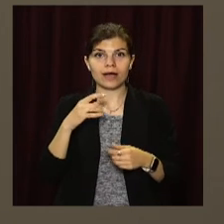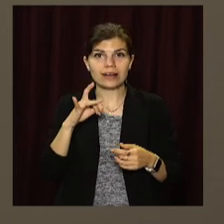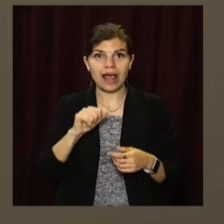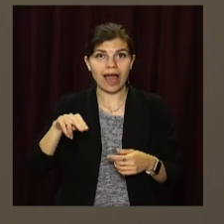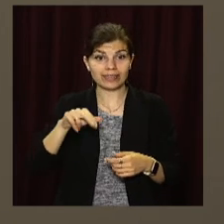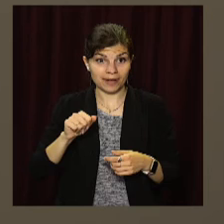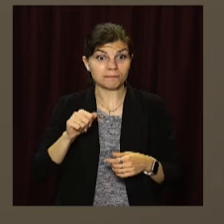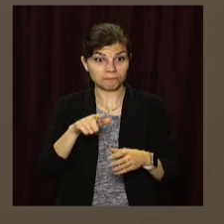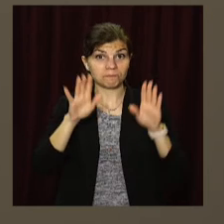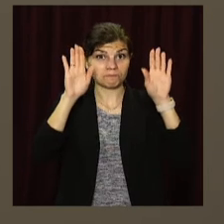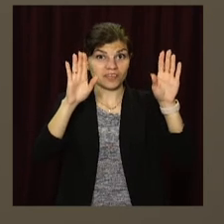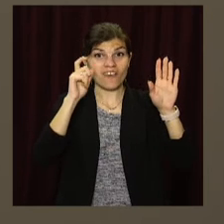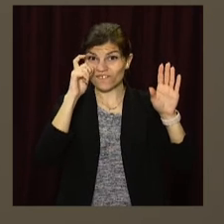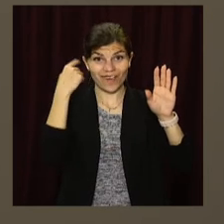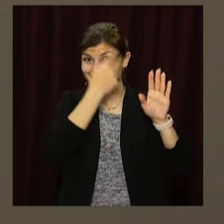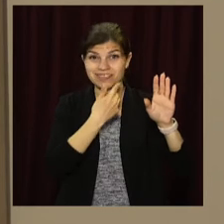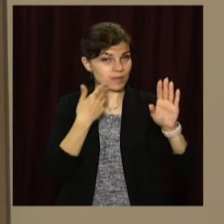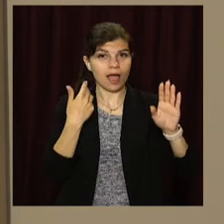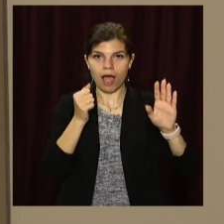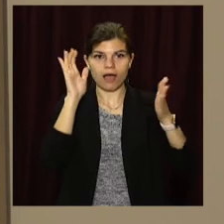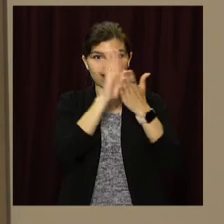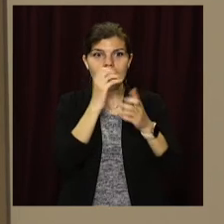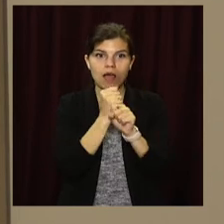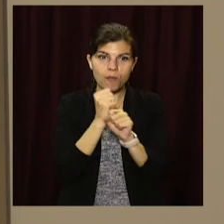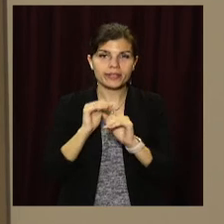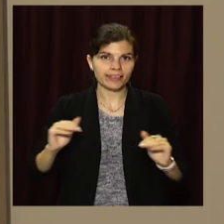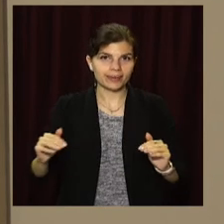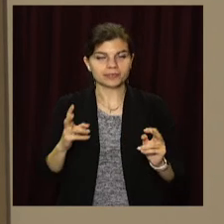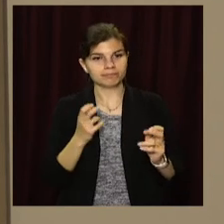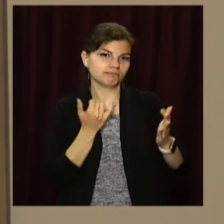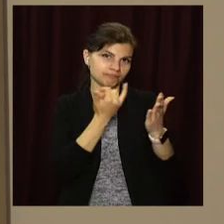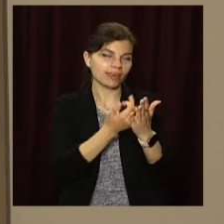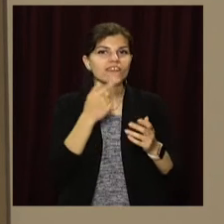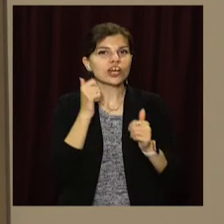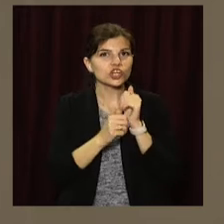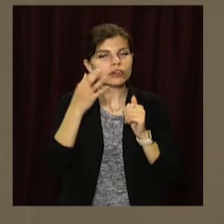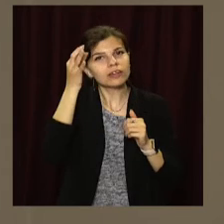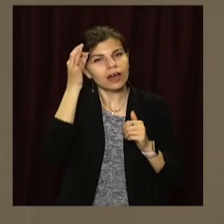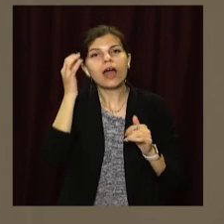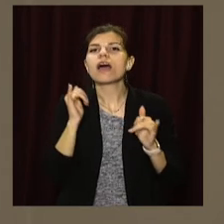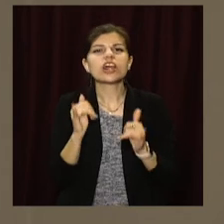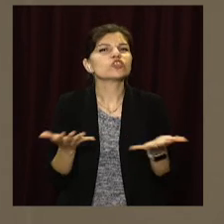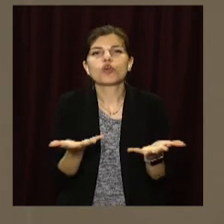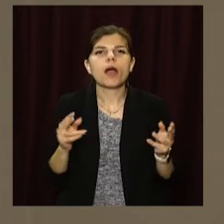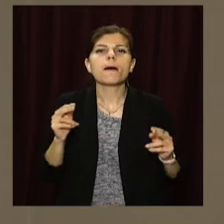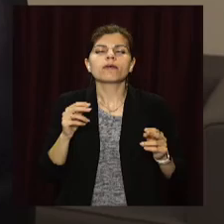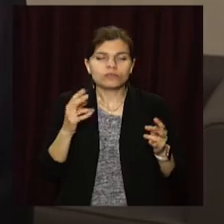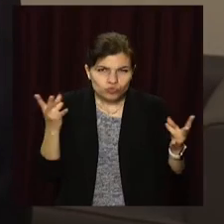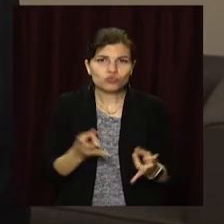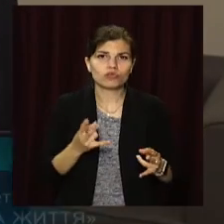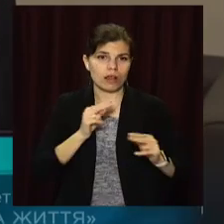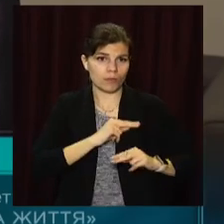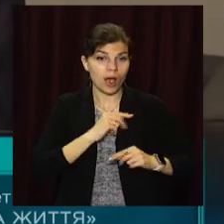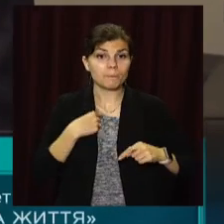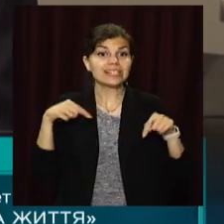фотографій гаранта. Діти зображували свої мрії, тож їхні роботи, каже посадовець, щодня нагадують йому, заради чого варто працювати. Ми